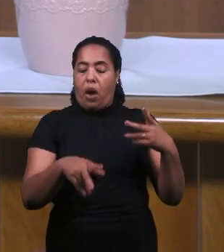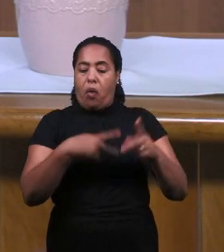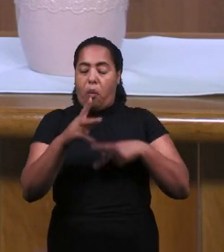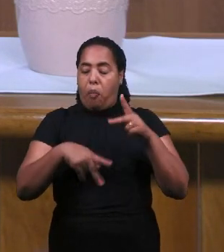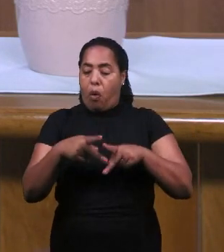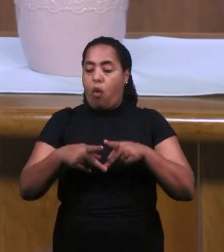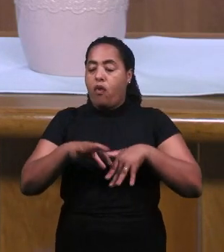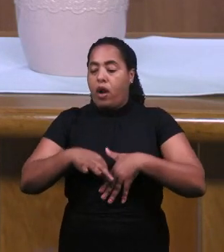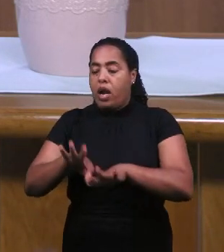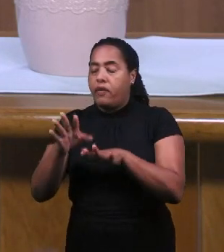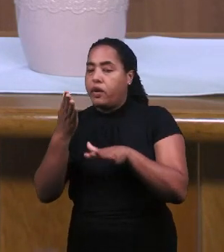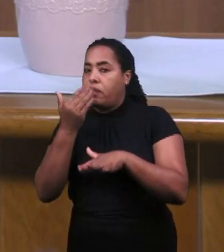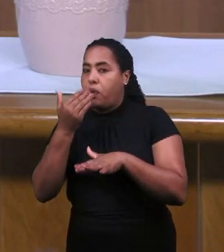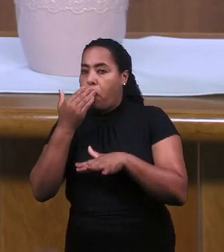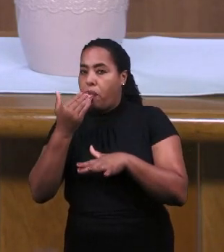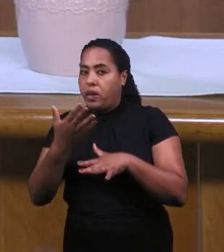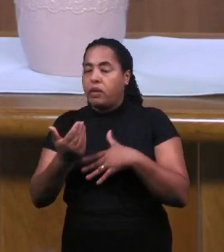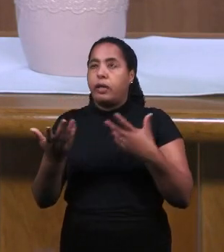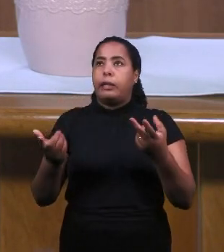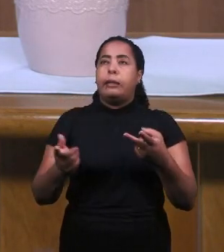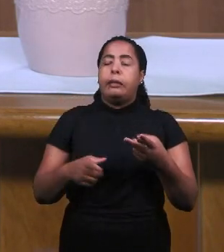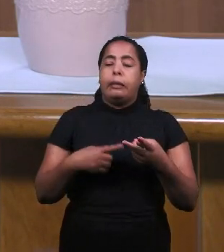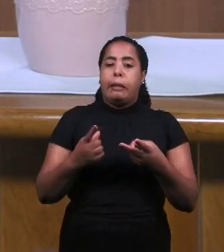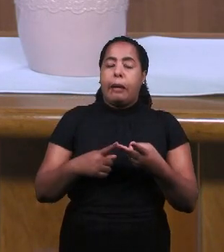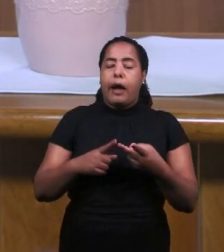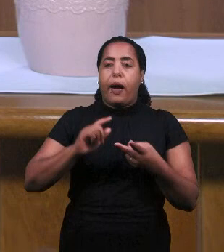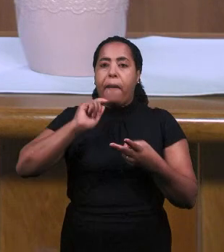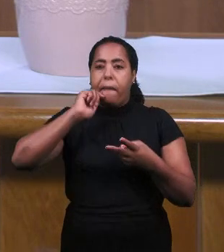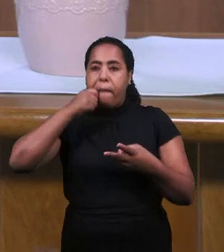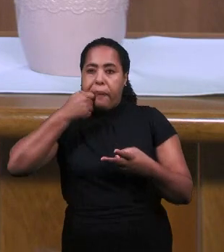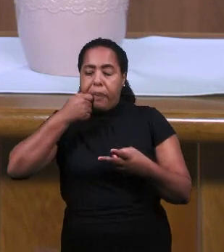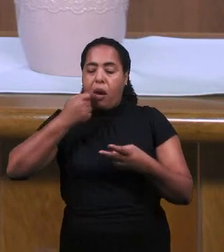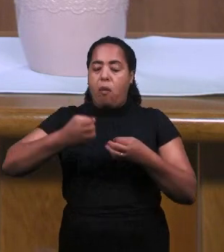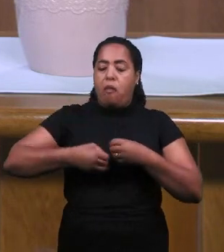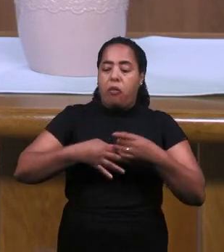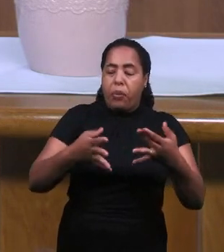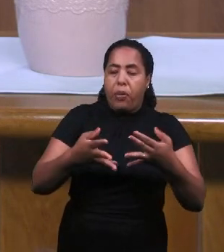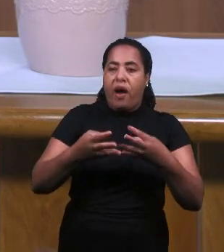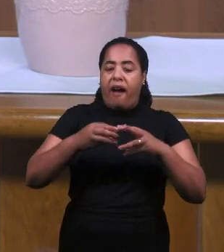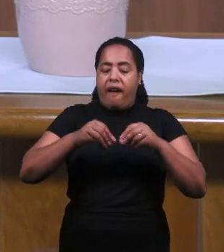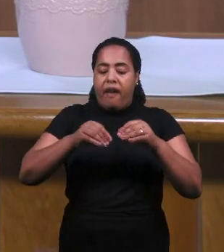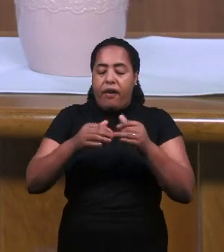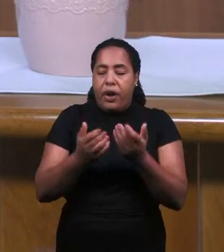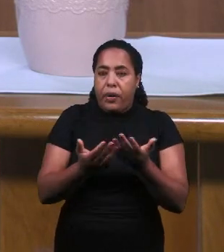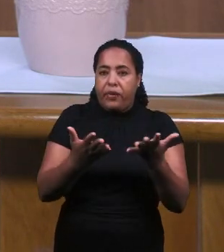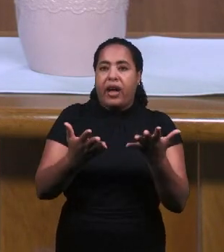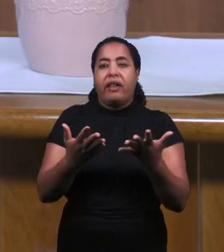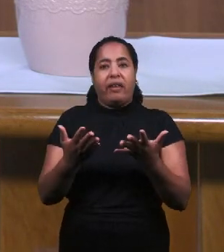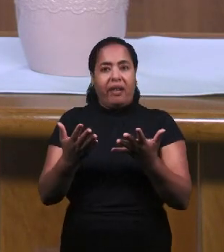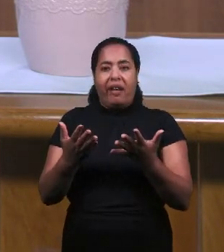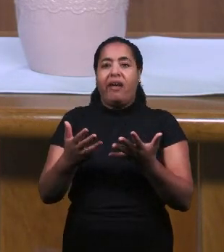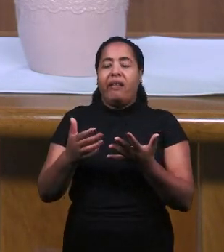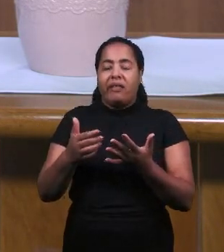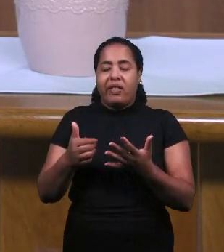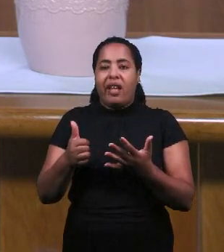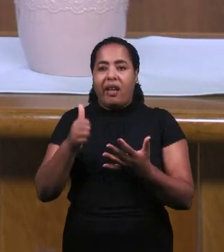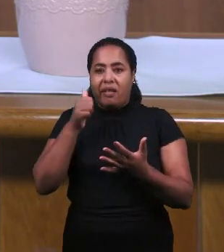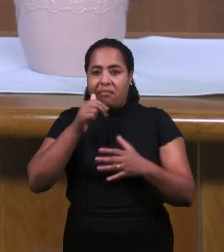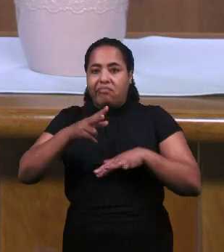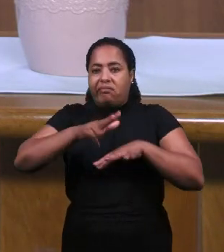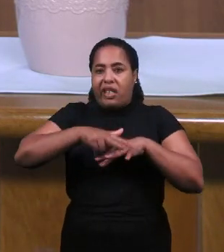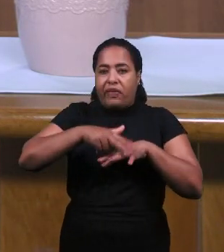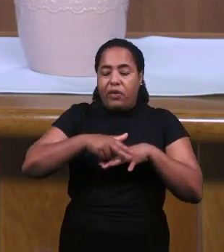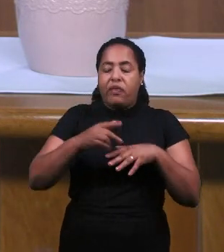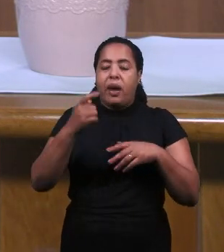После этого Чуда Когда умножение Было Хлеба